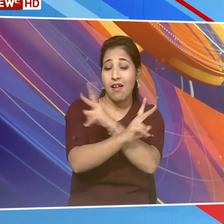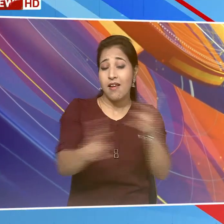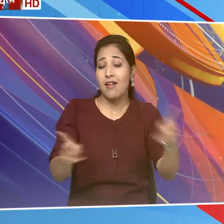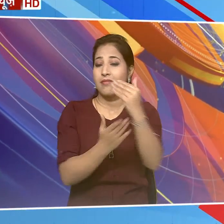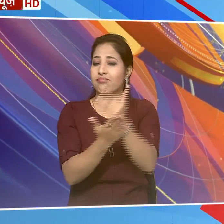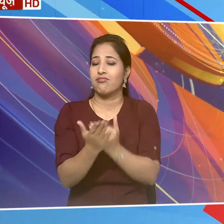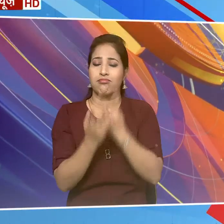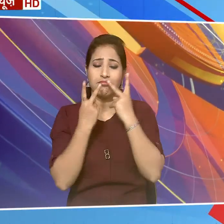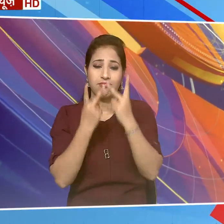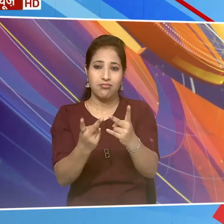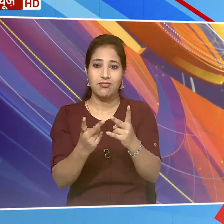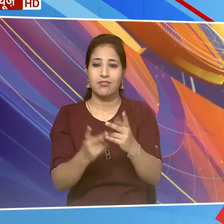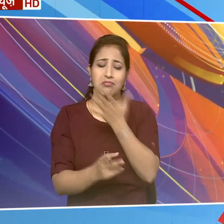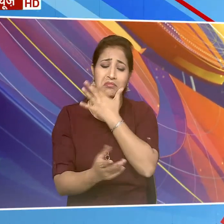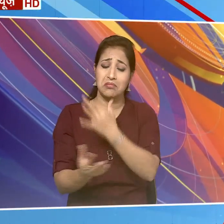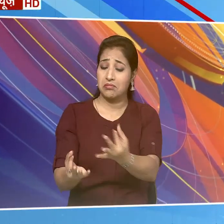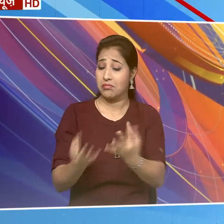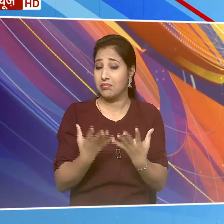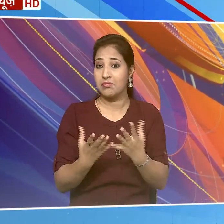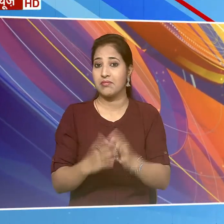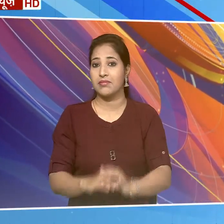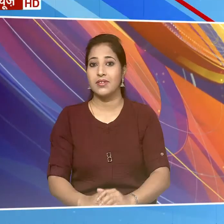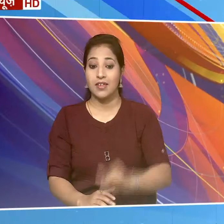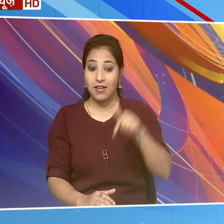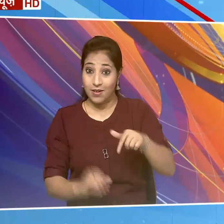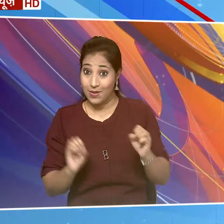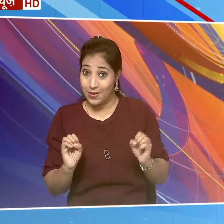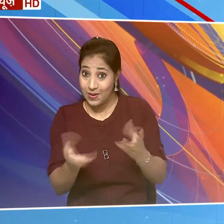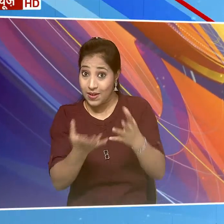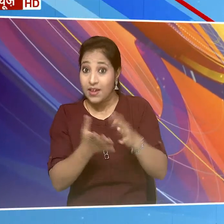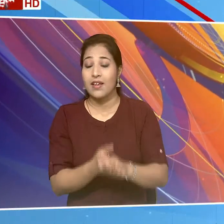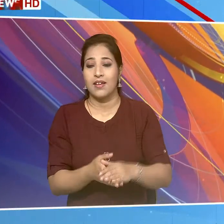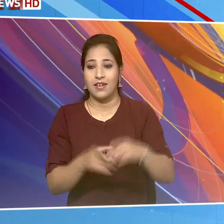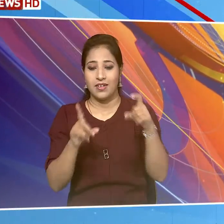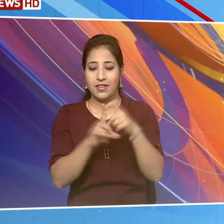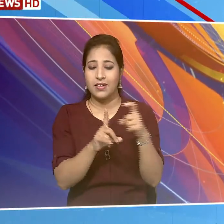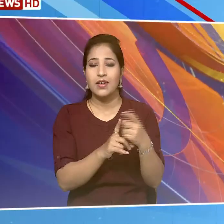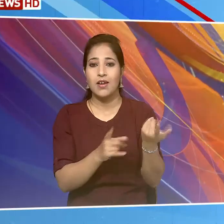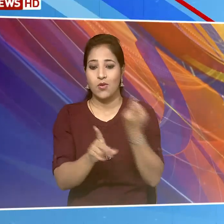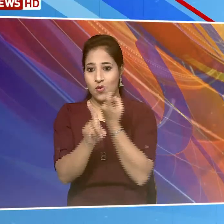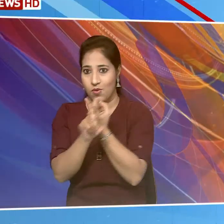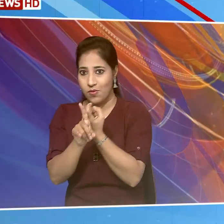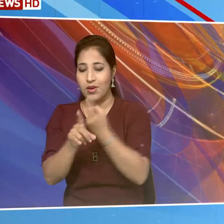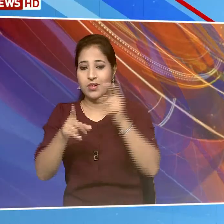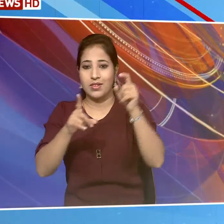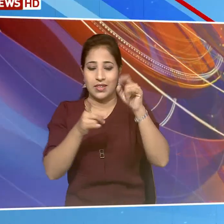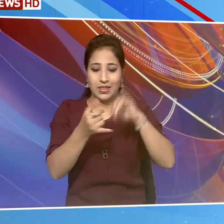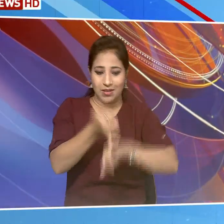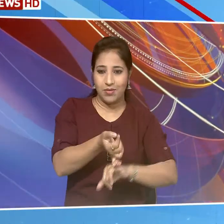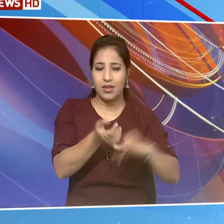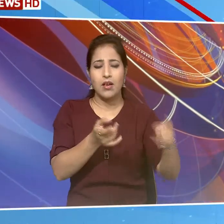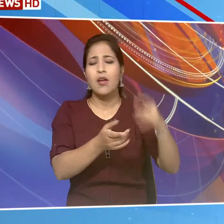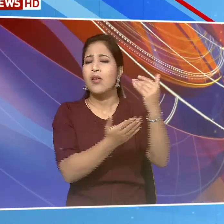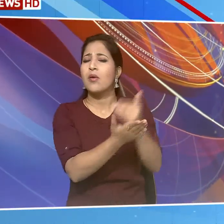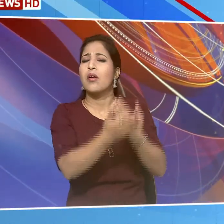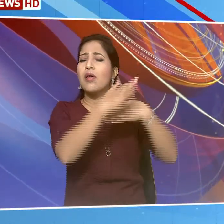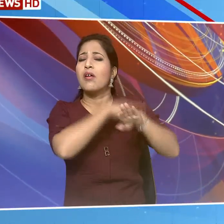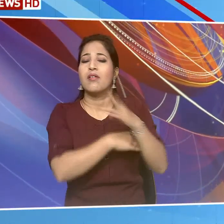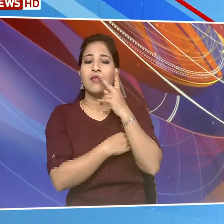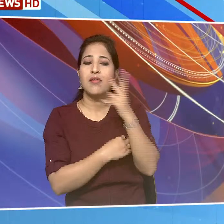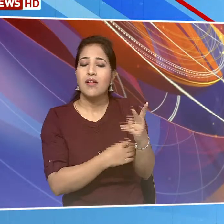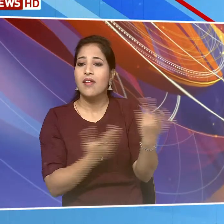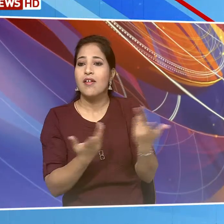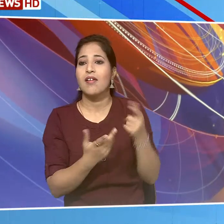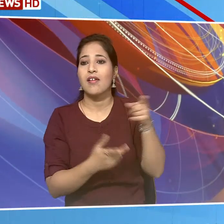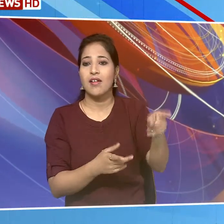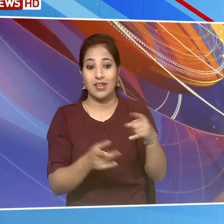प्रसारित होने वाले शांदार धारवाहिकों की तो शुरुआत करेंगे धारवाहिक कॉर्पोरेट सरपंच के साथ इस धारवाहिक में आज आपको देखने